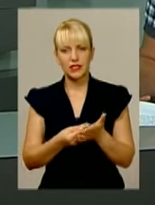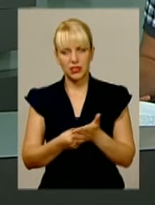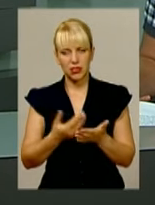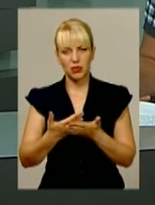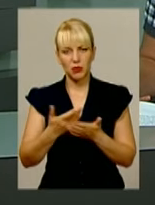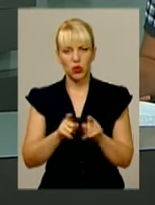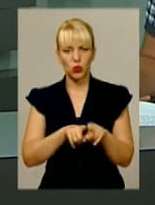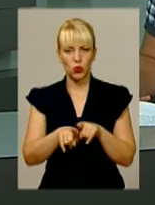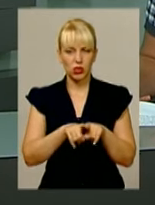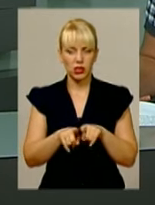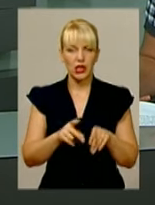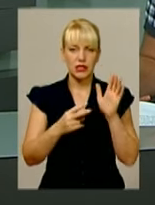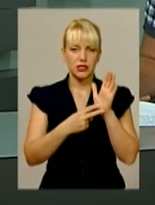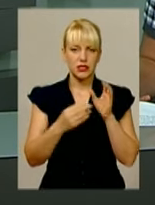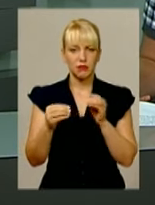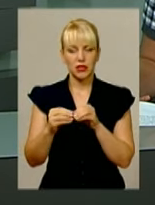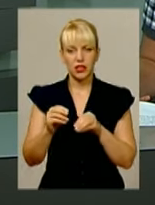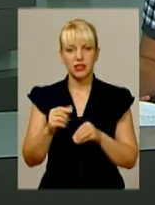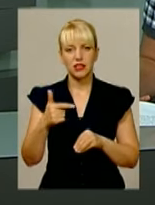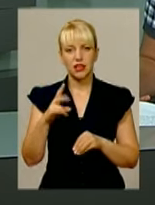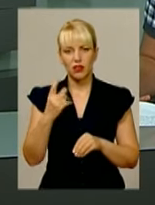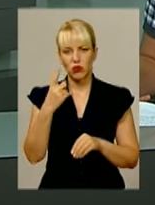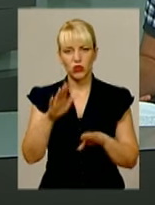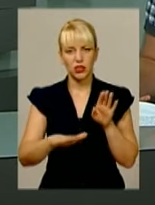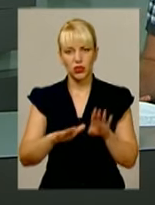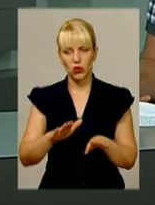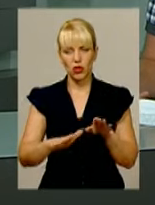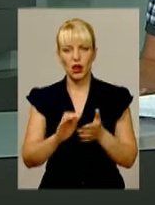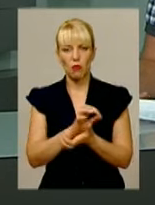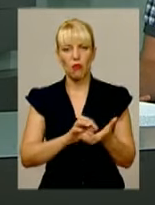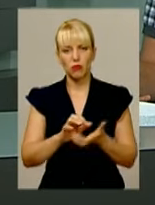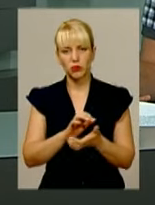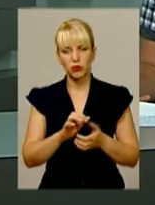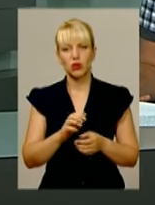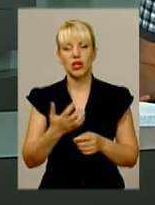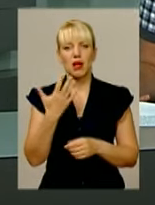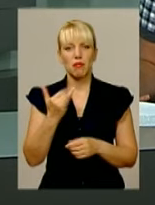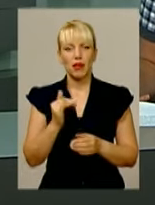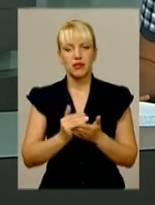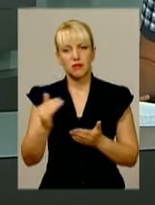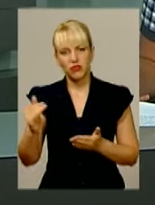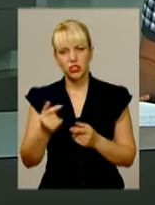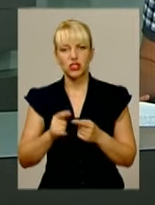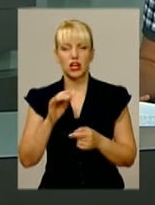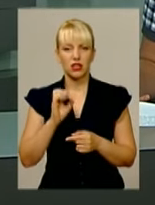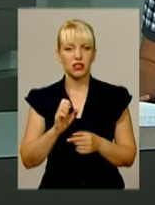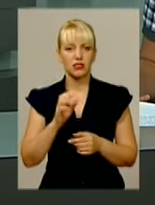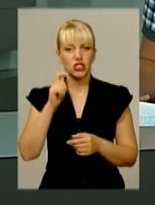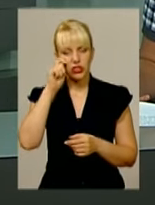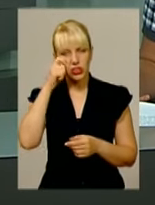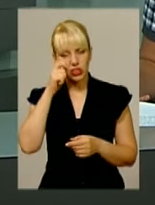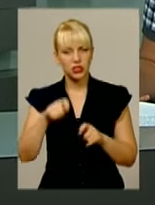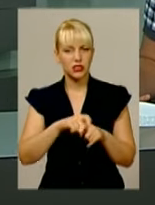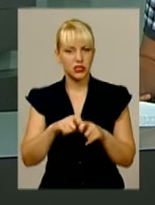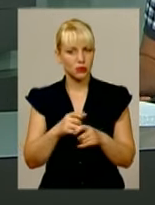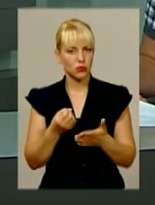середньому від 7 до 10 гривень за кілограм. Помідори від 5 і вище. Не назвеш дешевими цибулю і часник. Високі ціни на